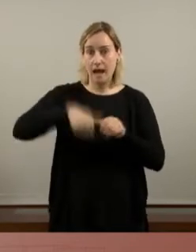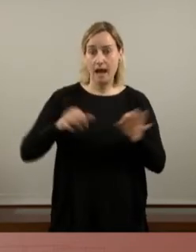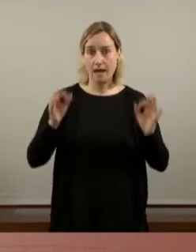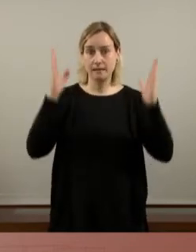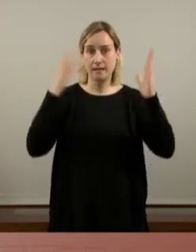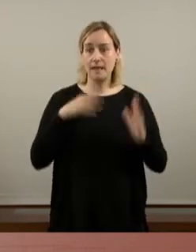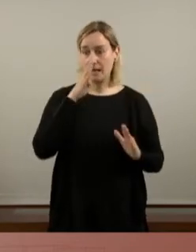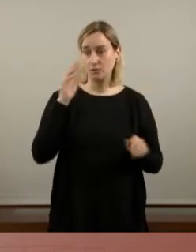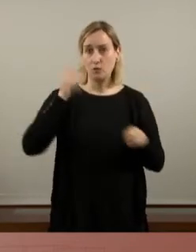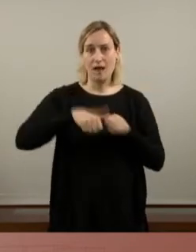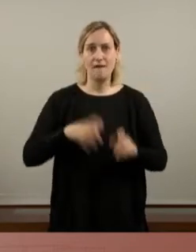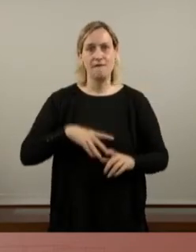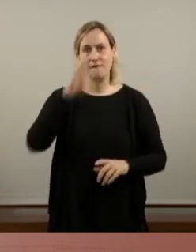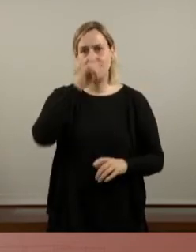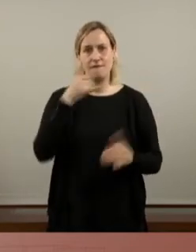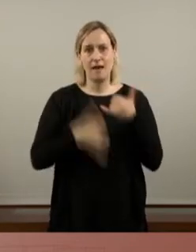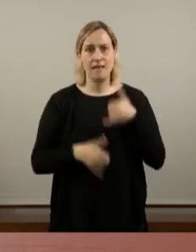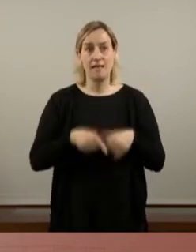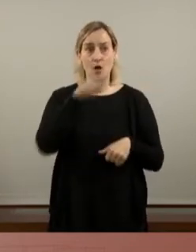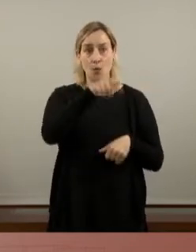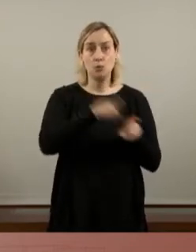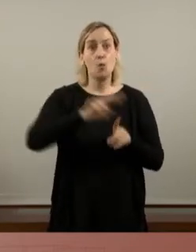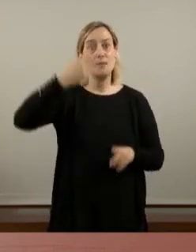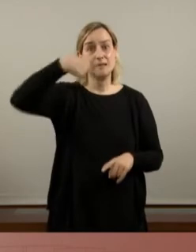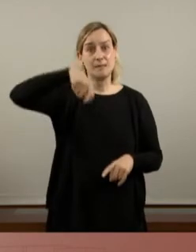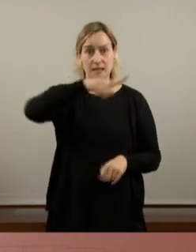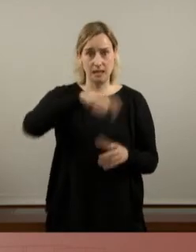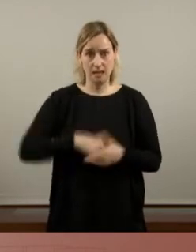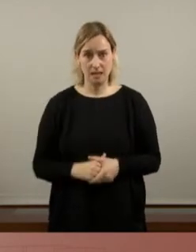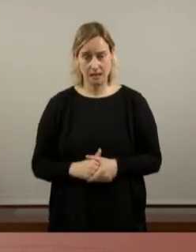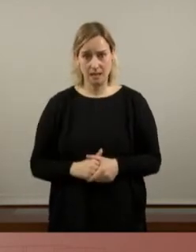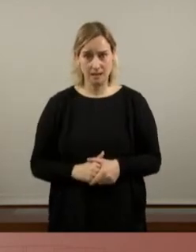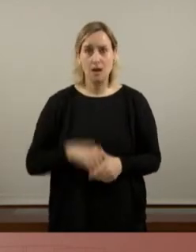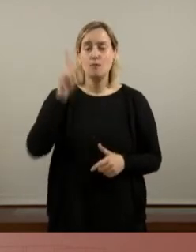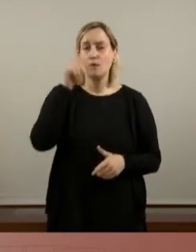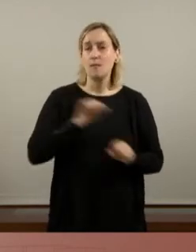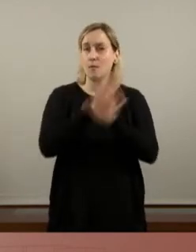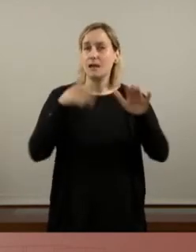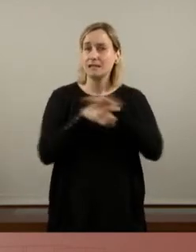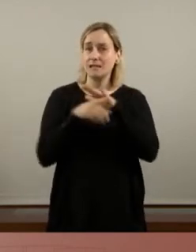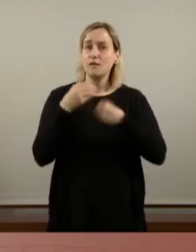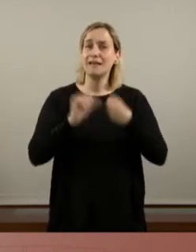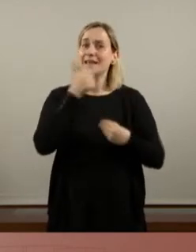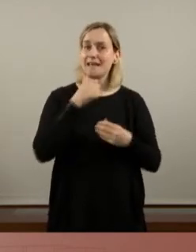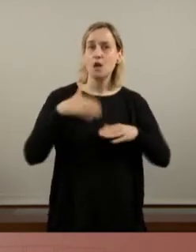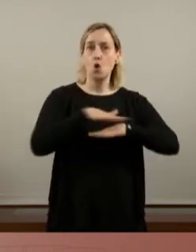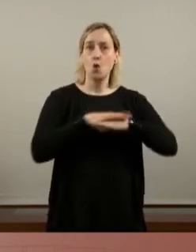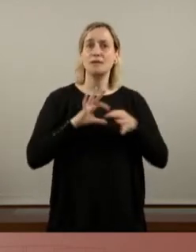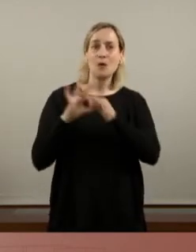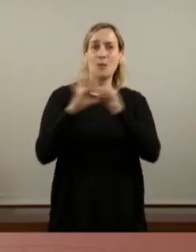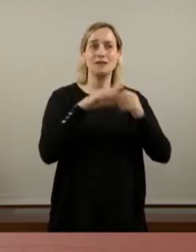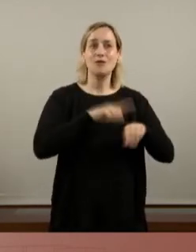legislatura fallida, d'on vostè candidat n'era el vicepresident. Però també de la gestió feta pels governs de coalició